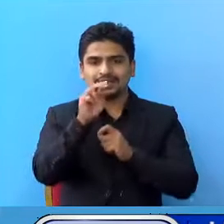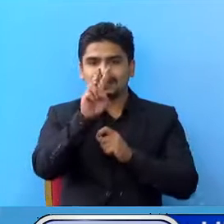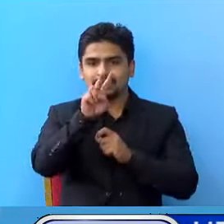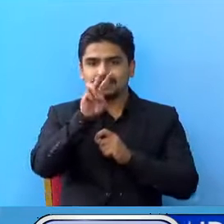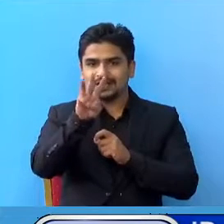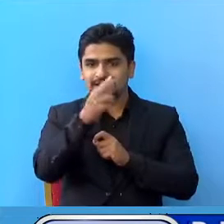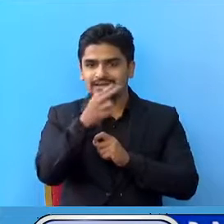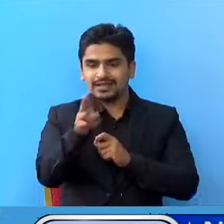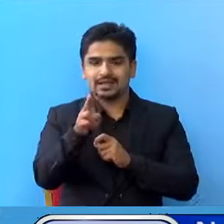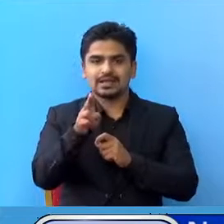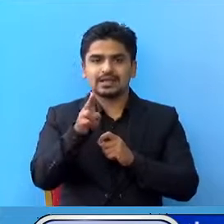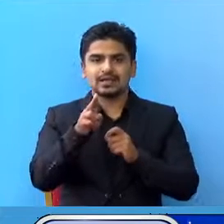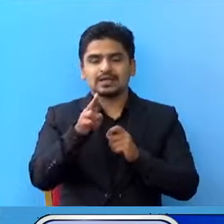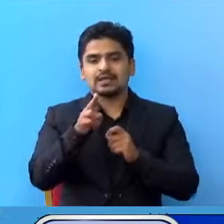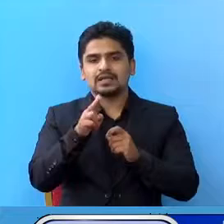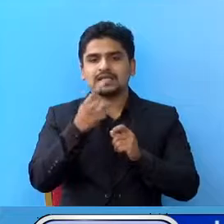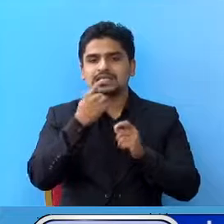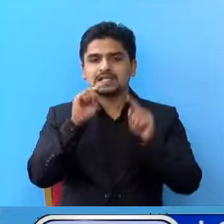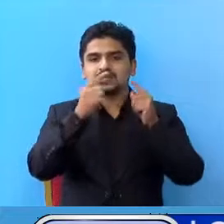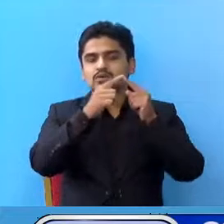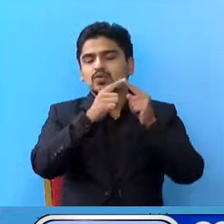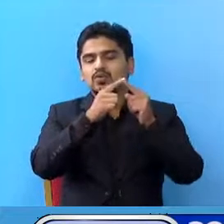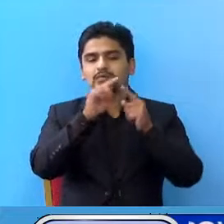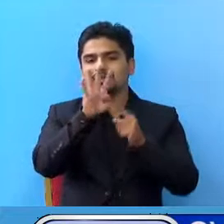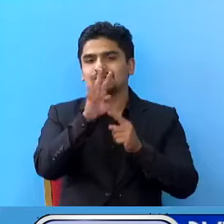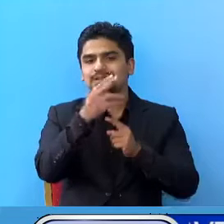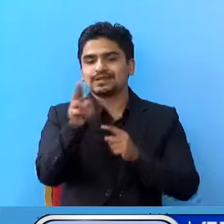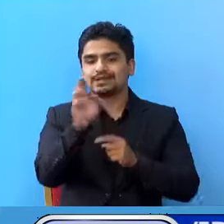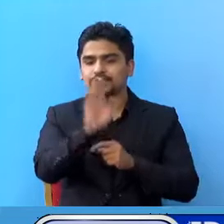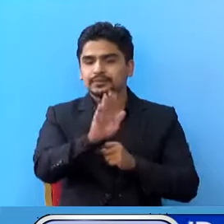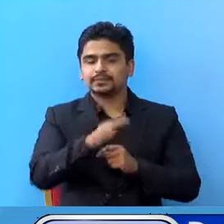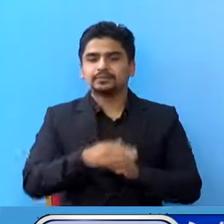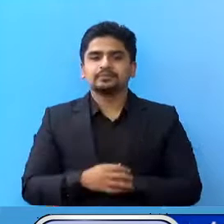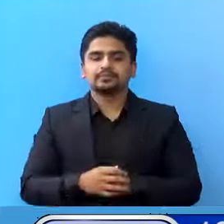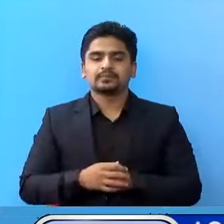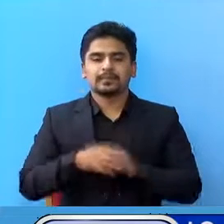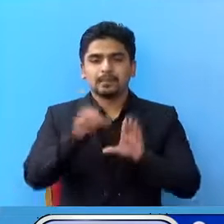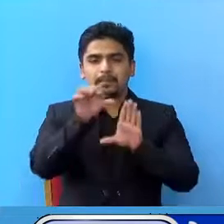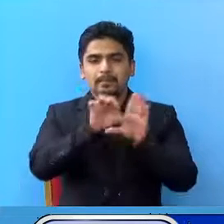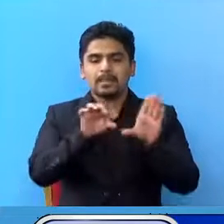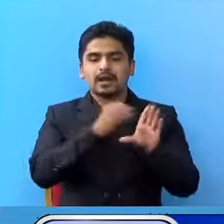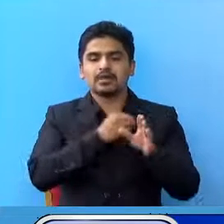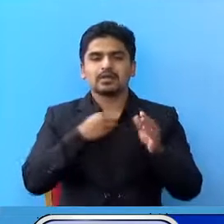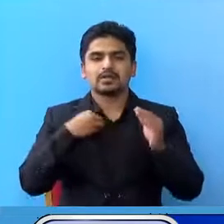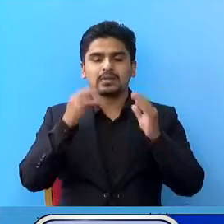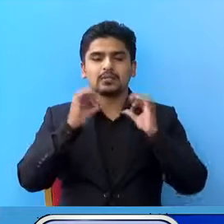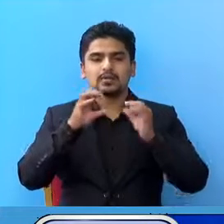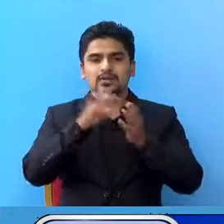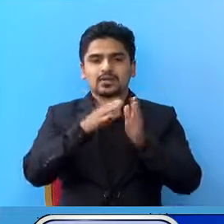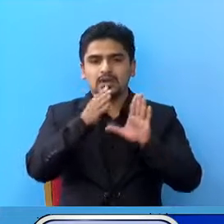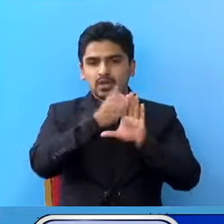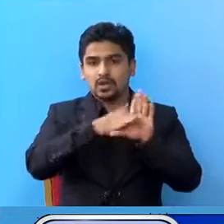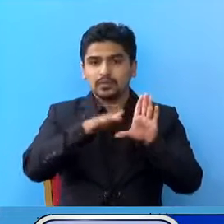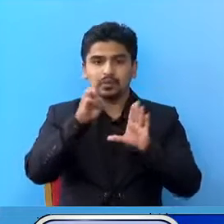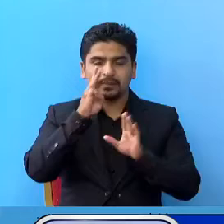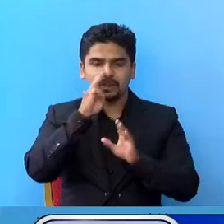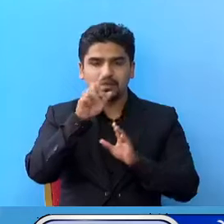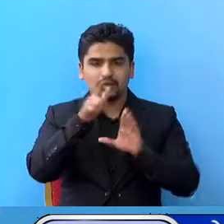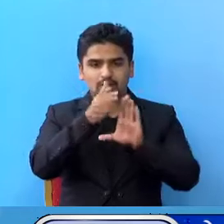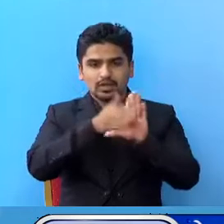जना रा सोलुखुम्भु का चार जना उन्होंचा पाटन अस्पताल प्रयोक्षाला ललीदपूर मा